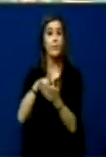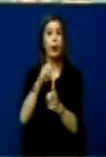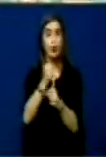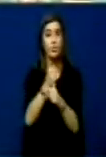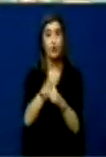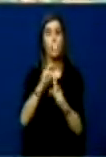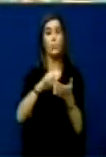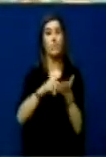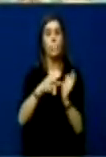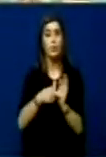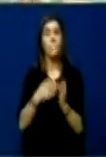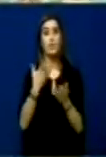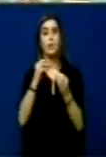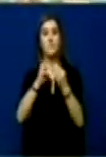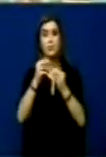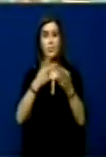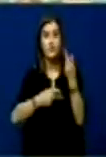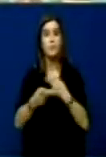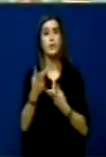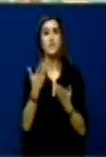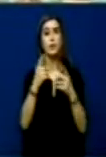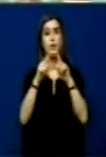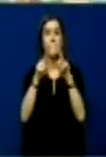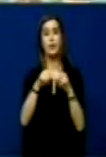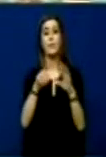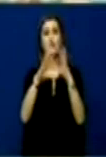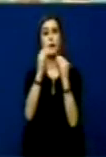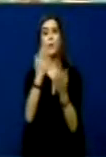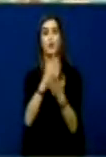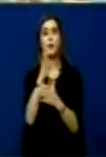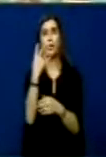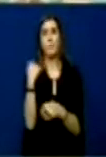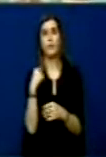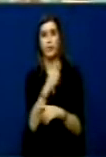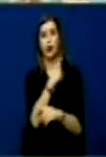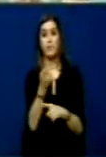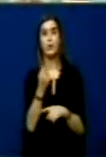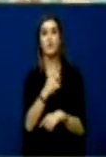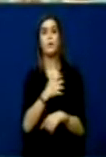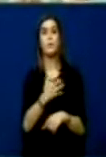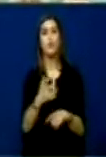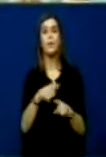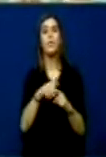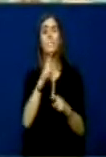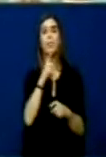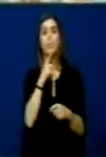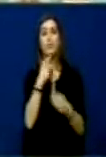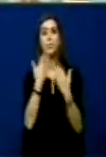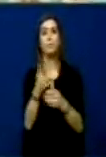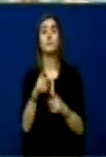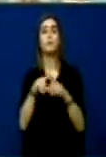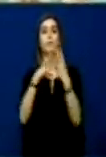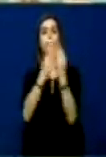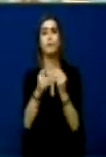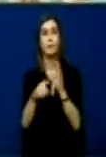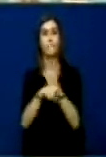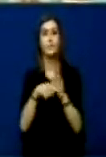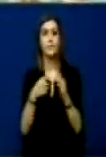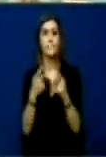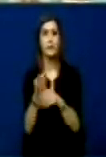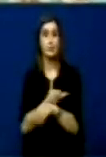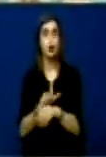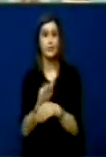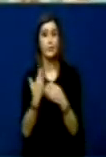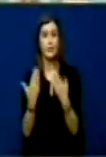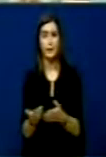politikanë e biznesmen, që janë pasuruar në katë mët vitet të fundit në kuris të vendit.